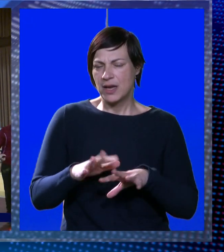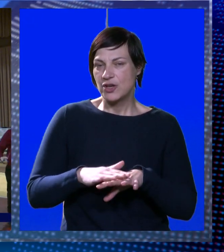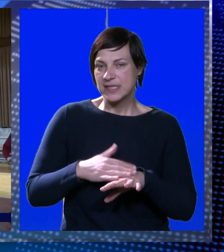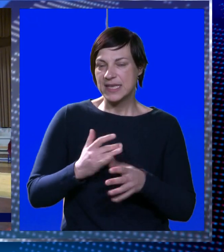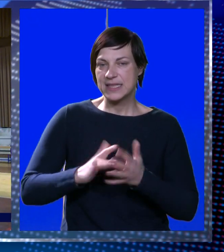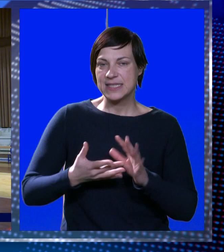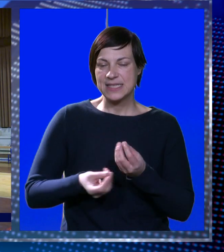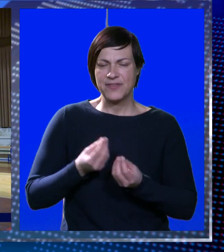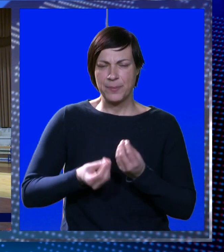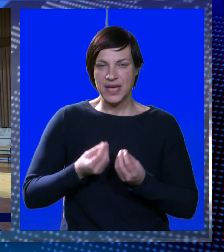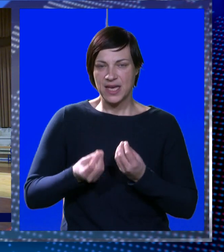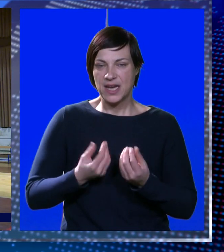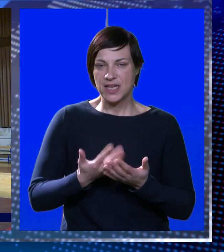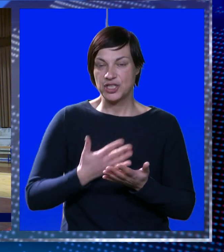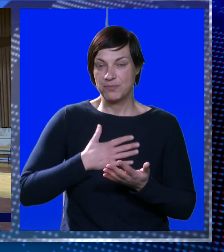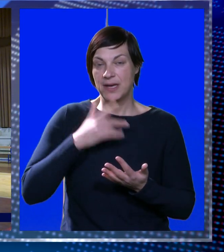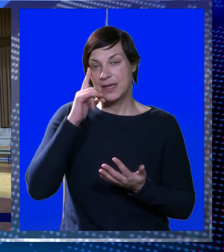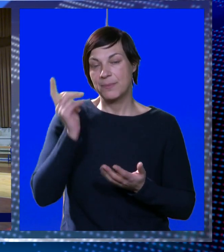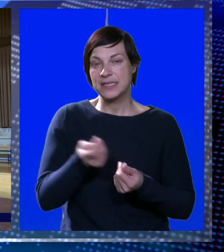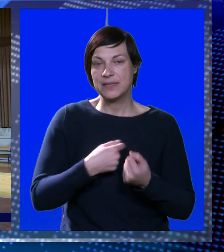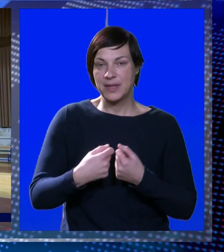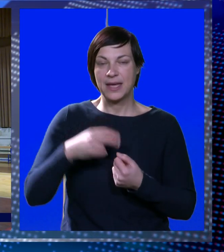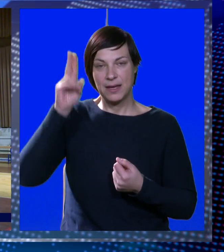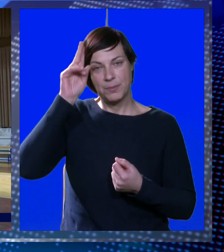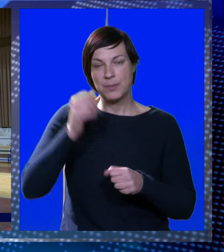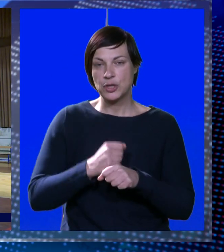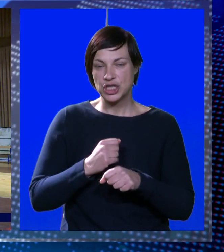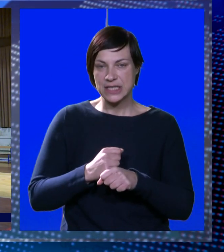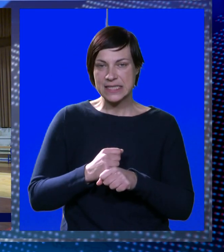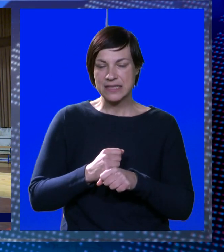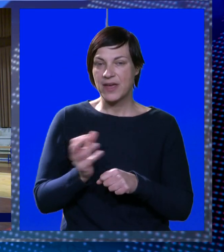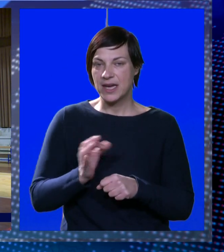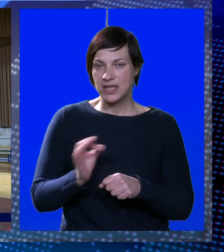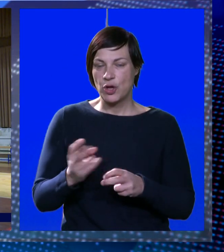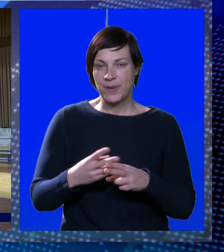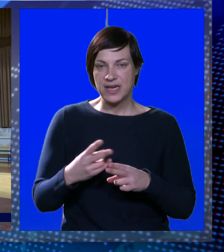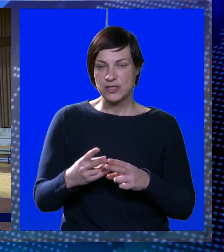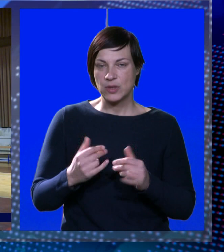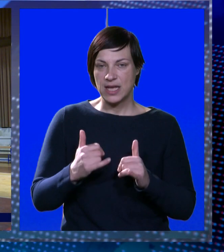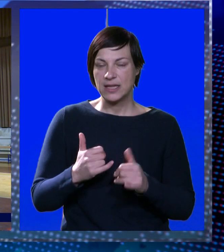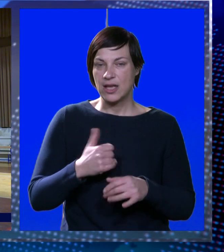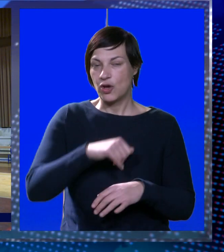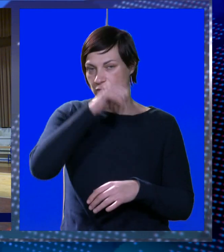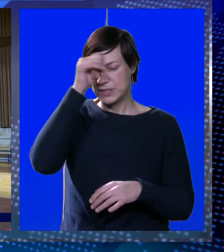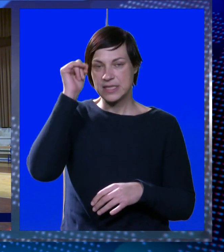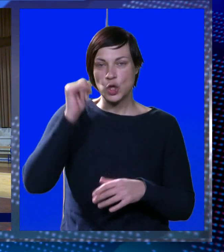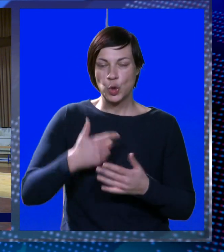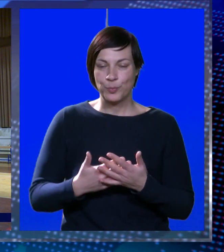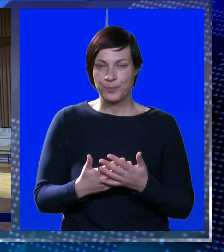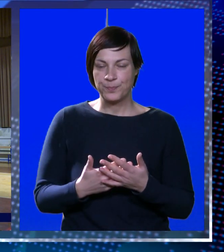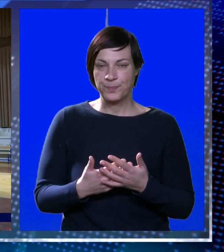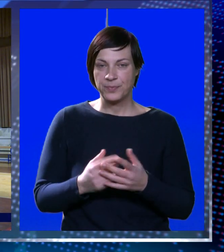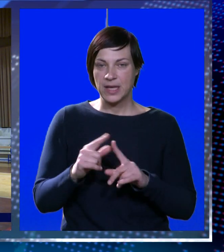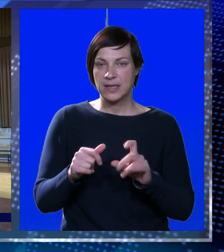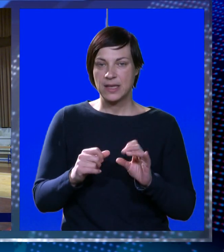osjetiti sa svima igračima i sve to, ali ja mislim da ova ekipa može stvarati baš dobar rezultat ovu godinu. Mislim o ovu